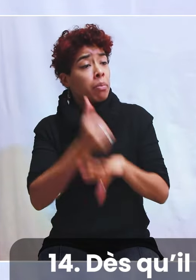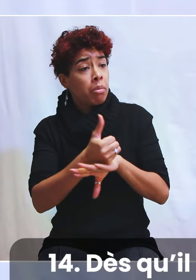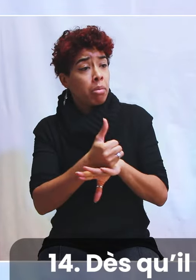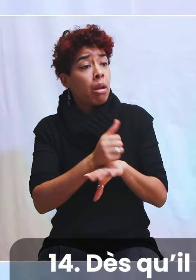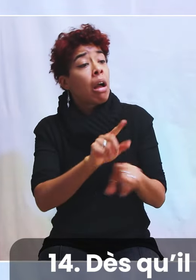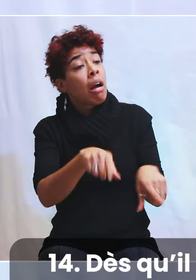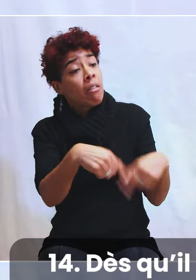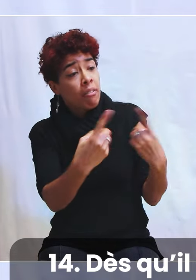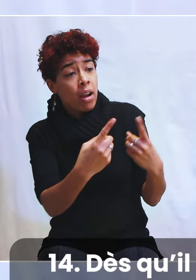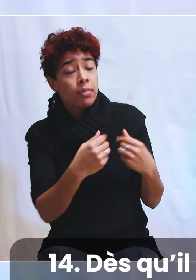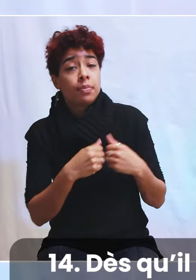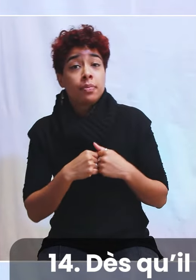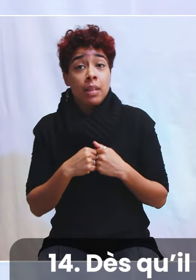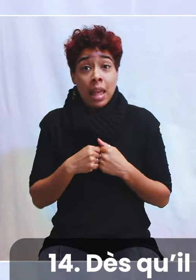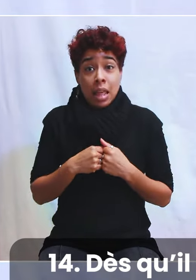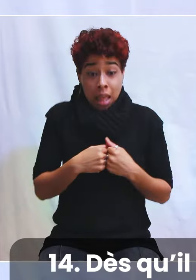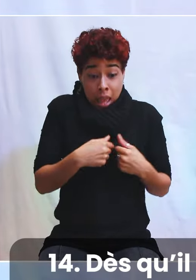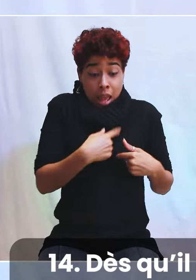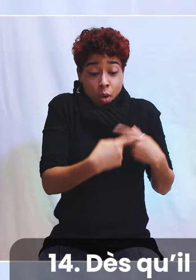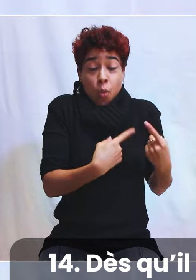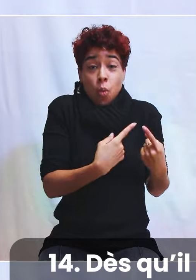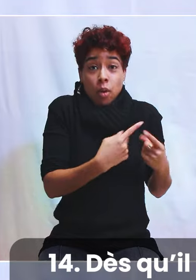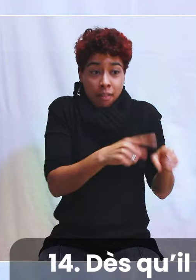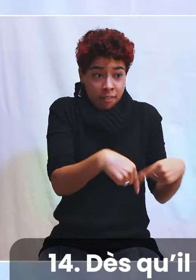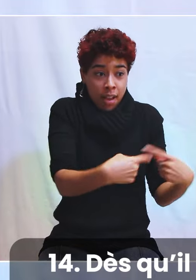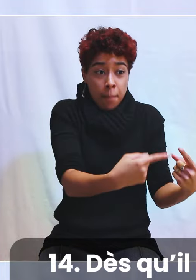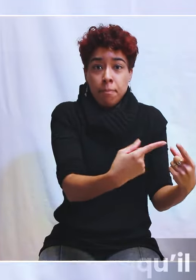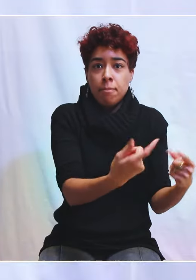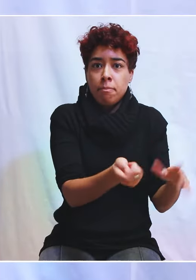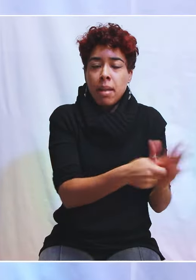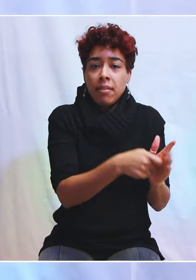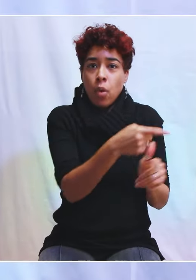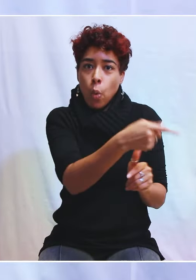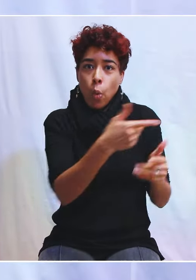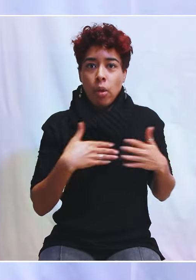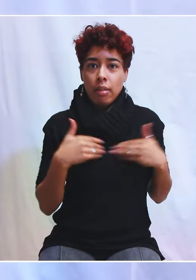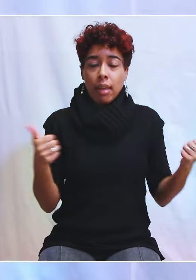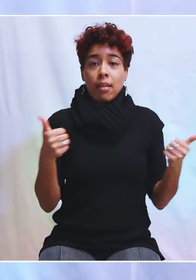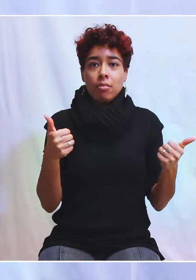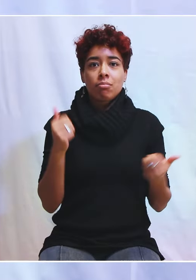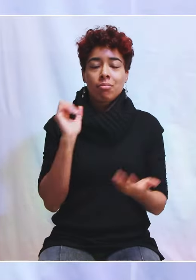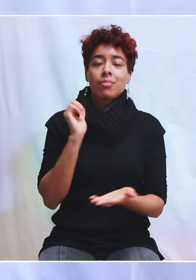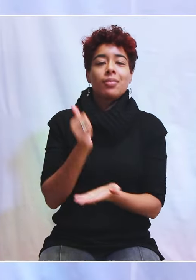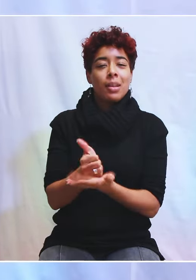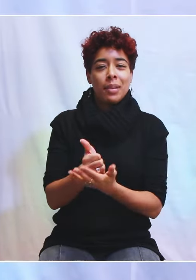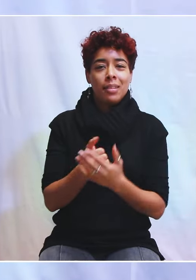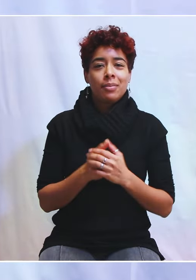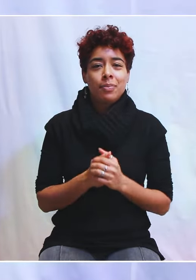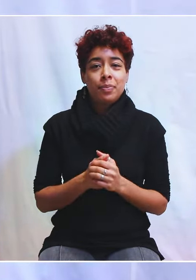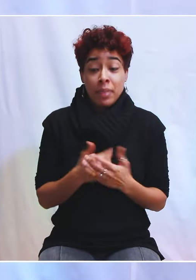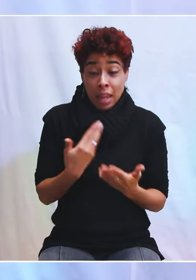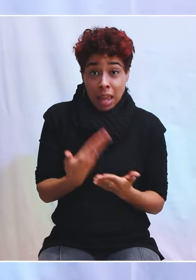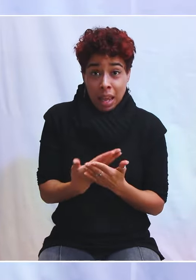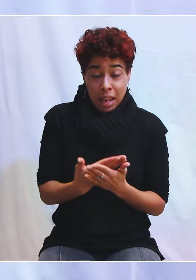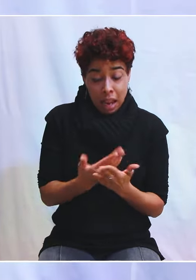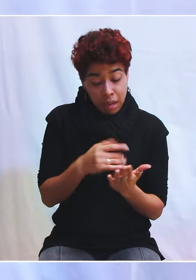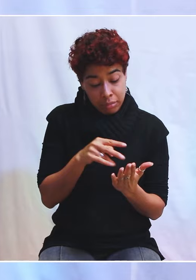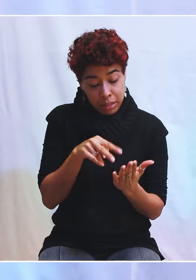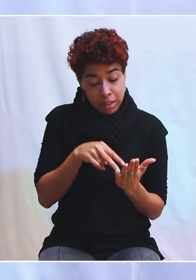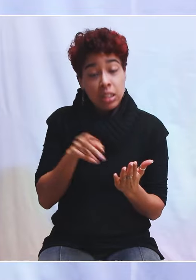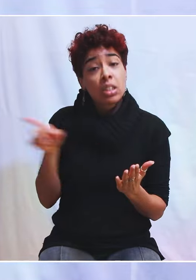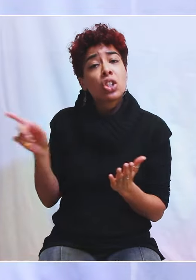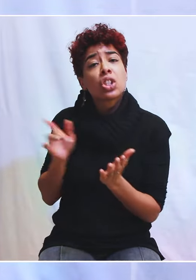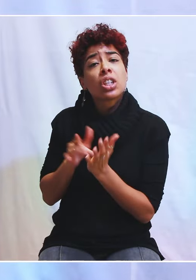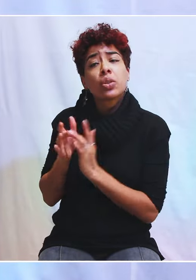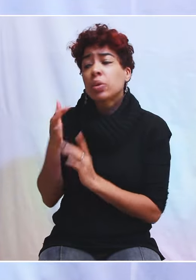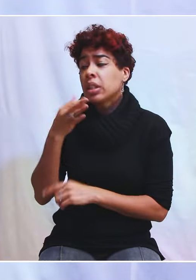y allaient, il arriva qu'ils furent guéris. Amen. On voit que, eh bien, dans ce passage-là, Jésus ne dit